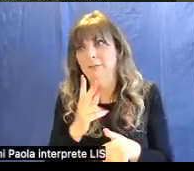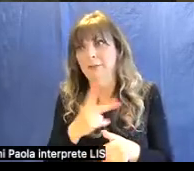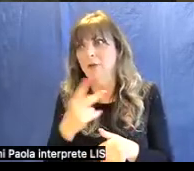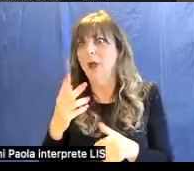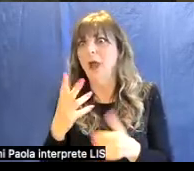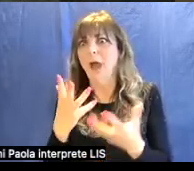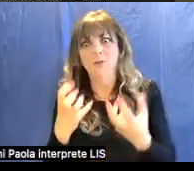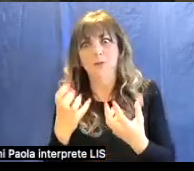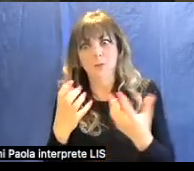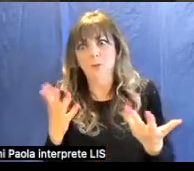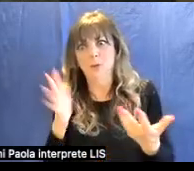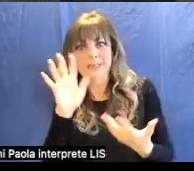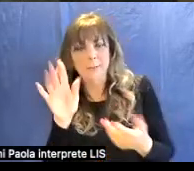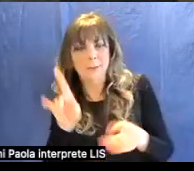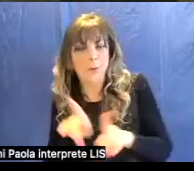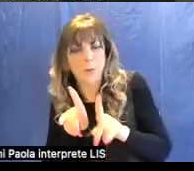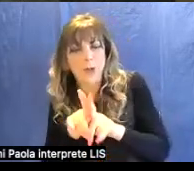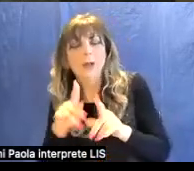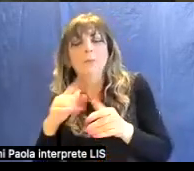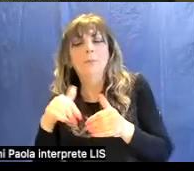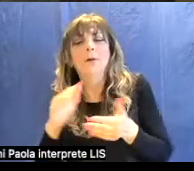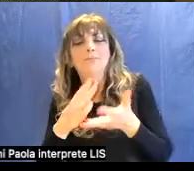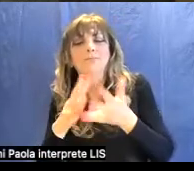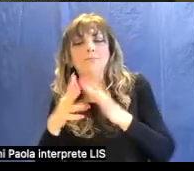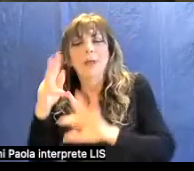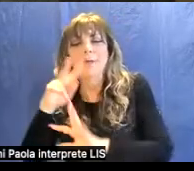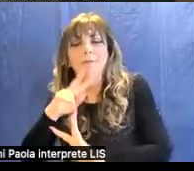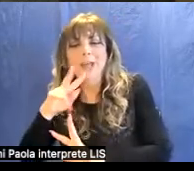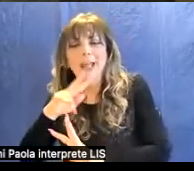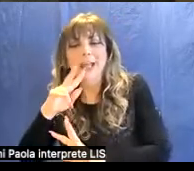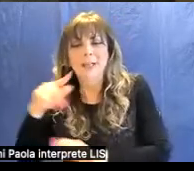poteva ottenere sfumature comunque molto belle anche così